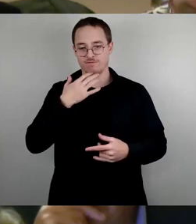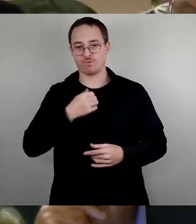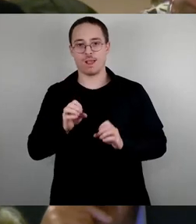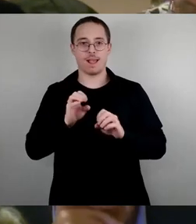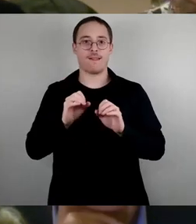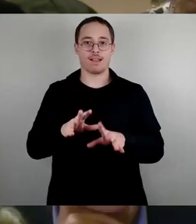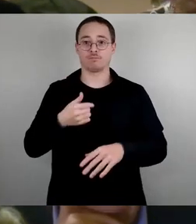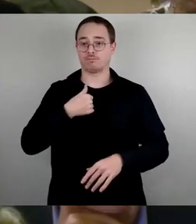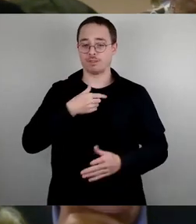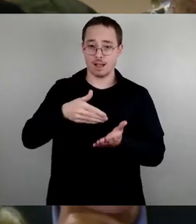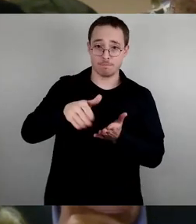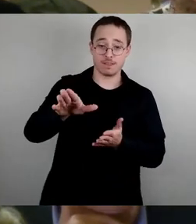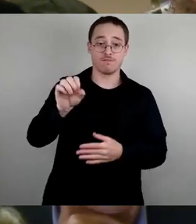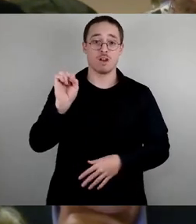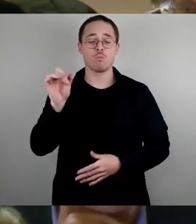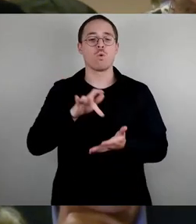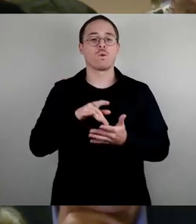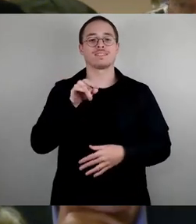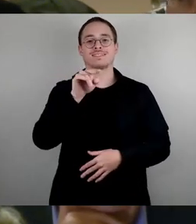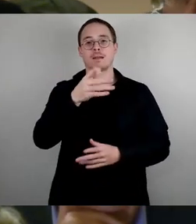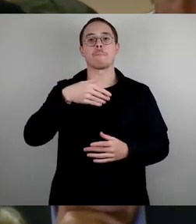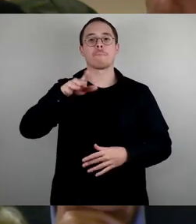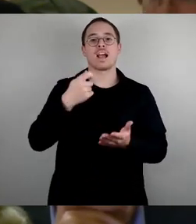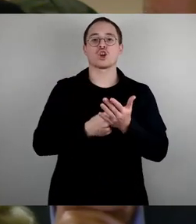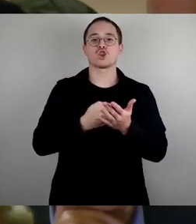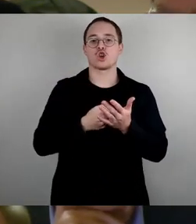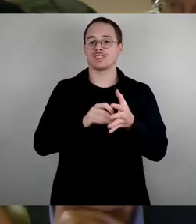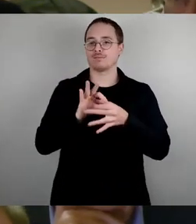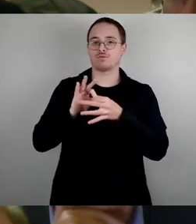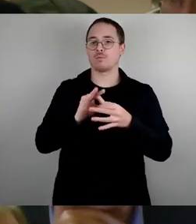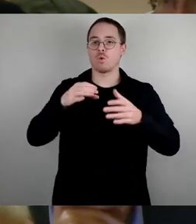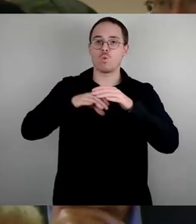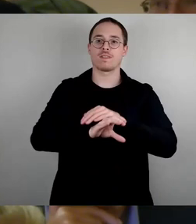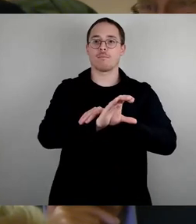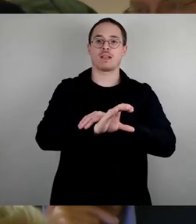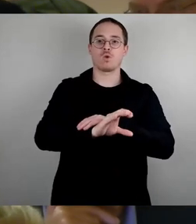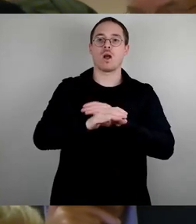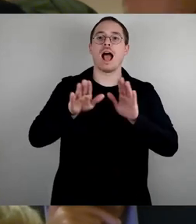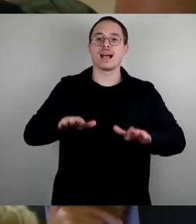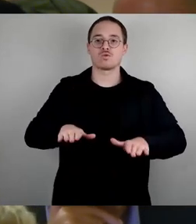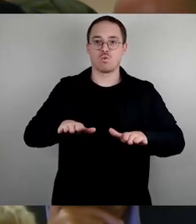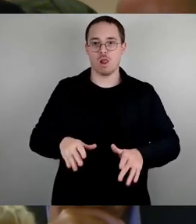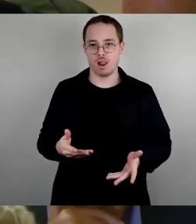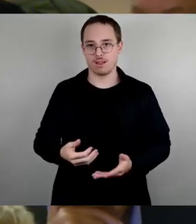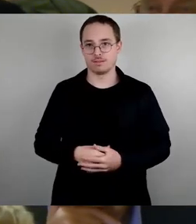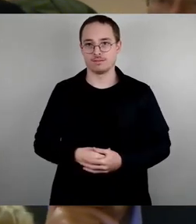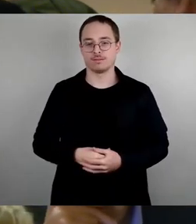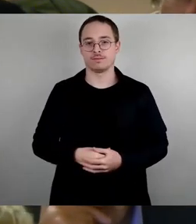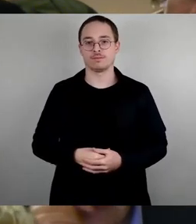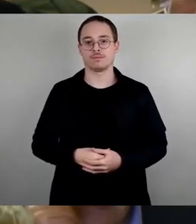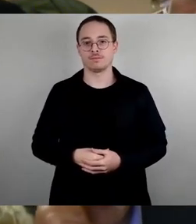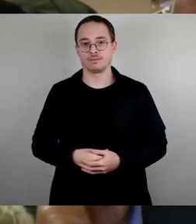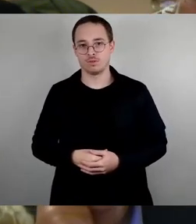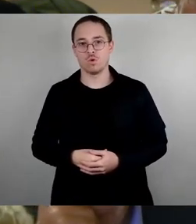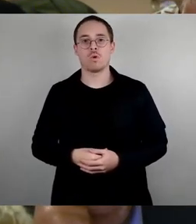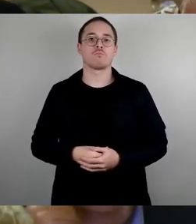hier Mehrkosten bezüglich Unterbringung Asyl enthalten sind. Bei denen der, also als einer von vielen Bestandteilen und nur als einen